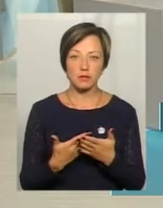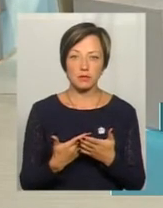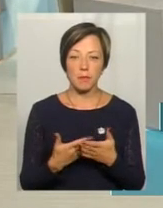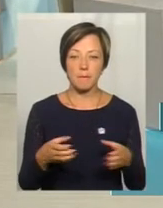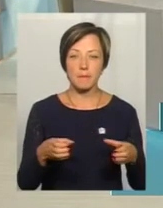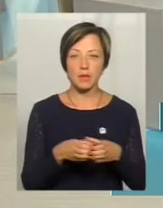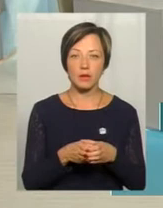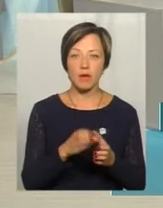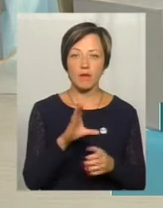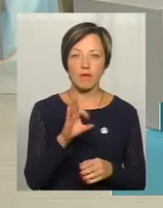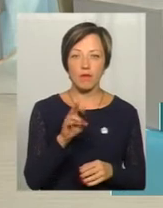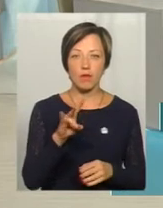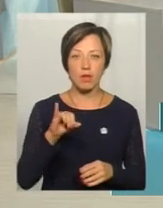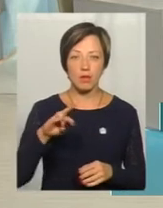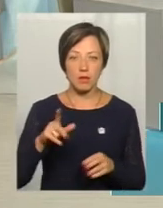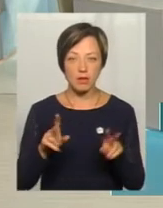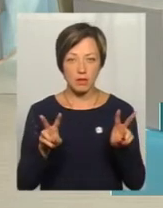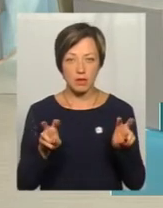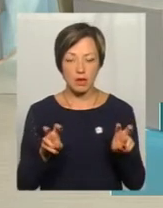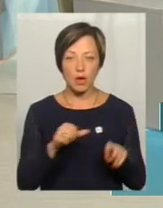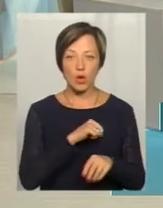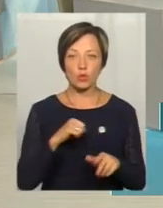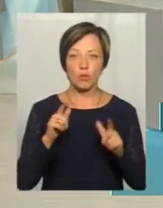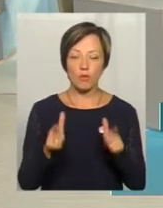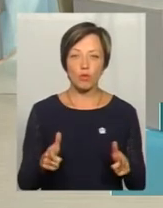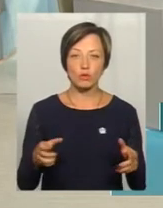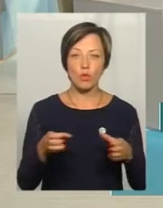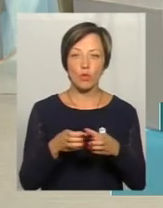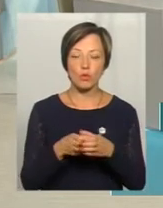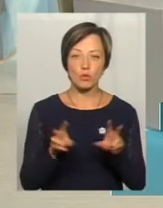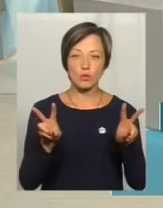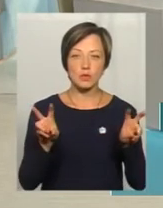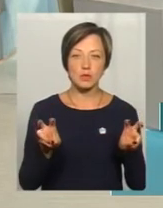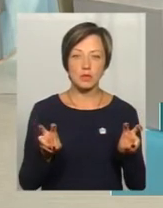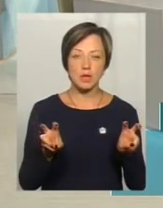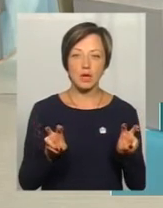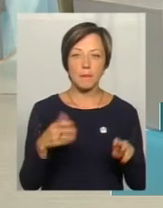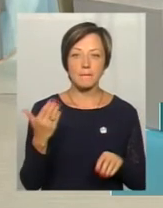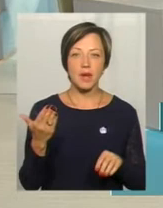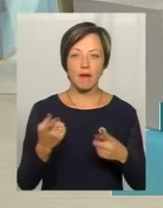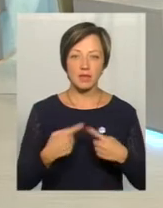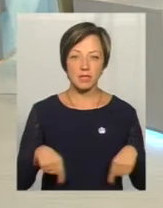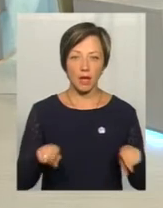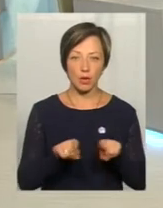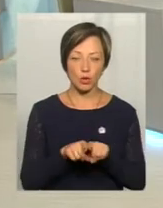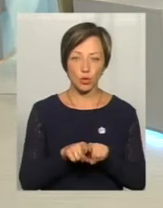батальйони Волинь, добровольчий корпус «Правий сектор»,